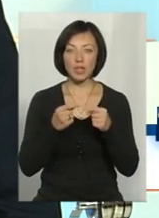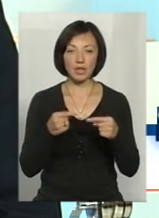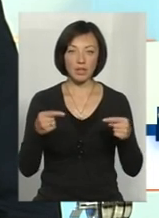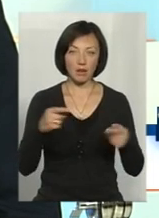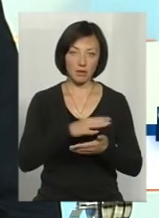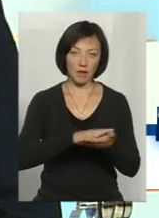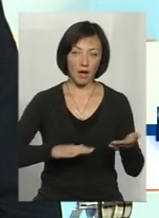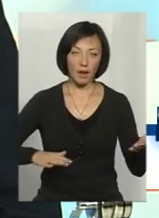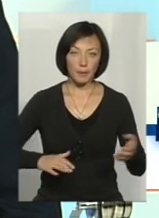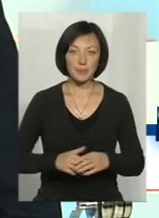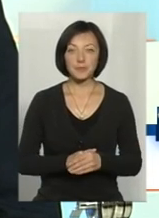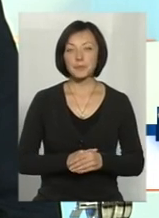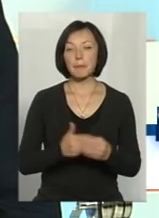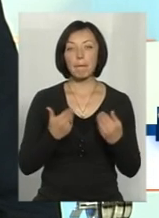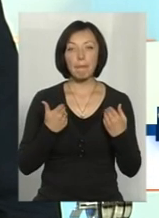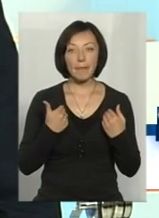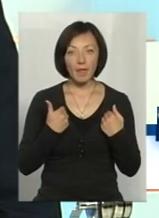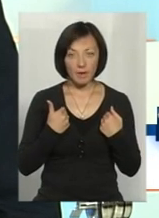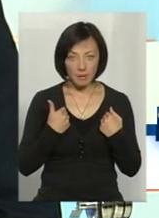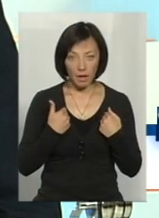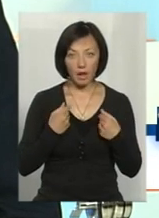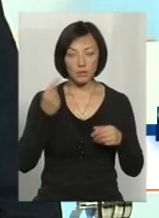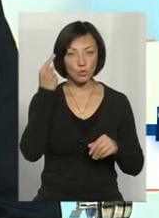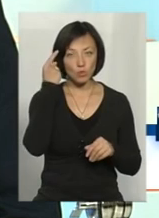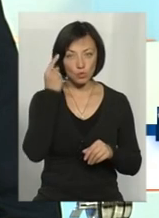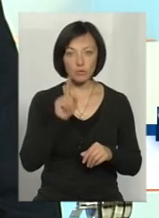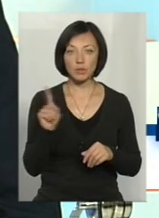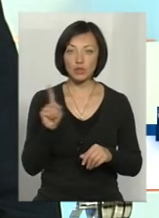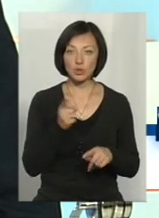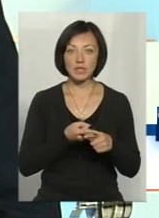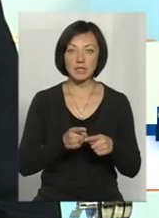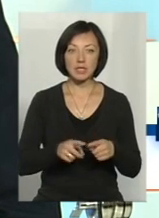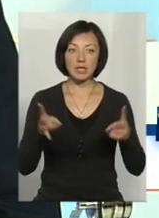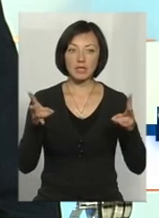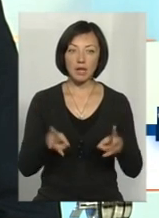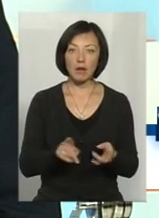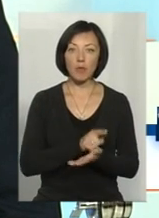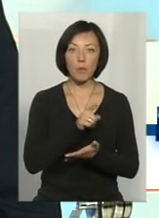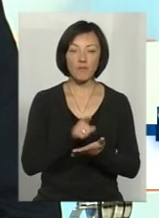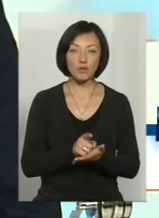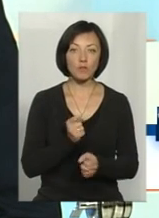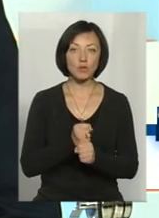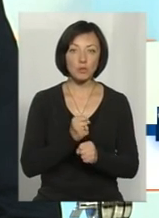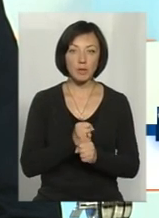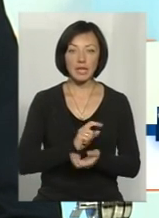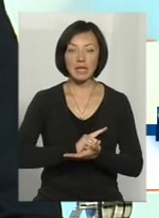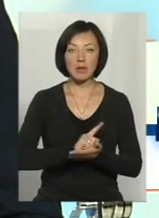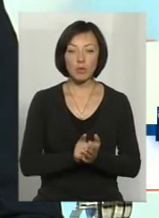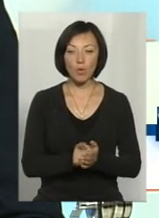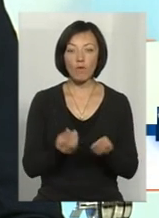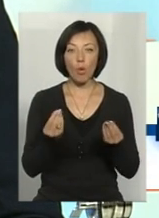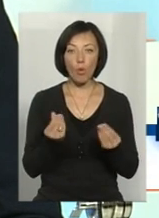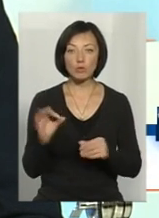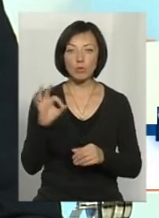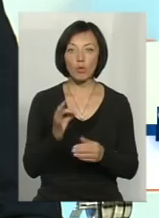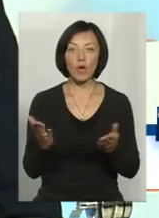далі. Тому я думаю, що, звичайно, що це треба обов'язково зробити. І терміново ті кошти, про